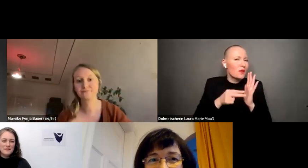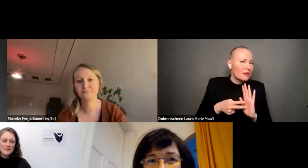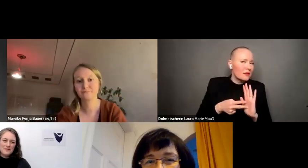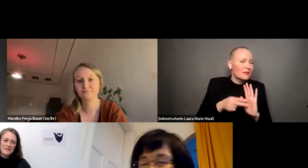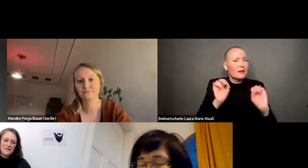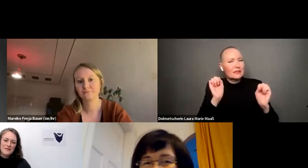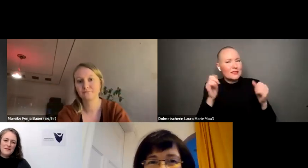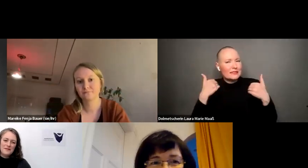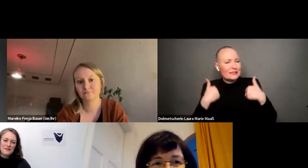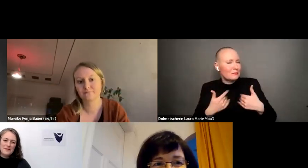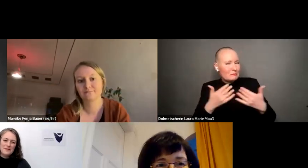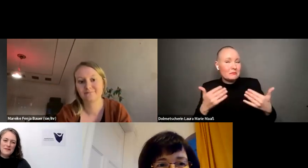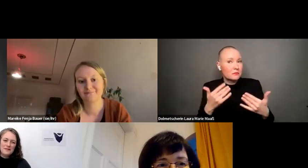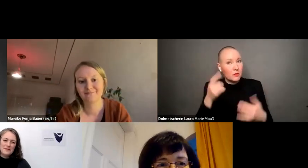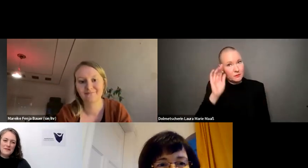aktivistin sage ich mal